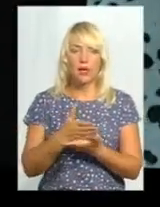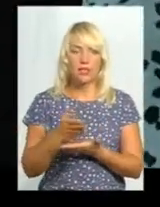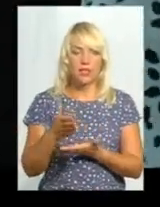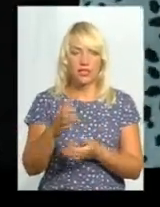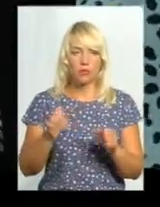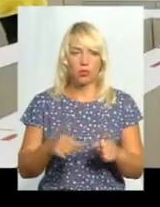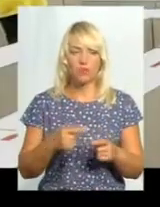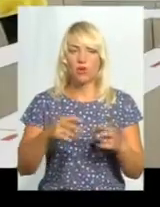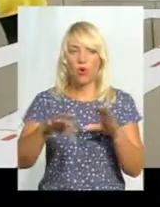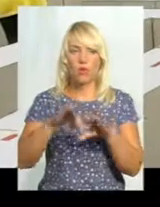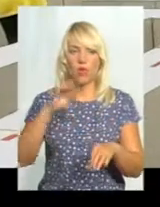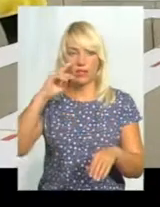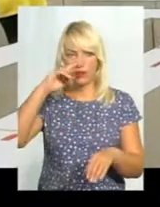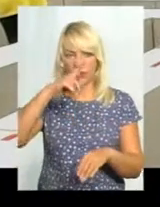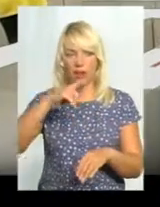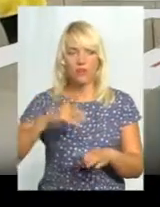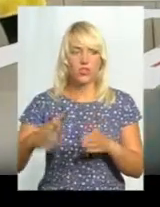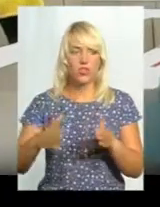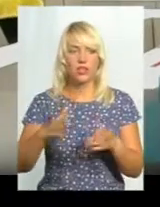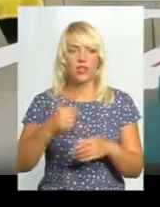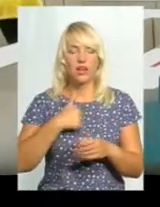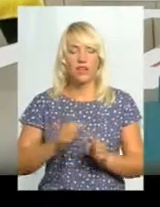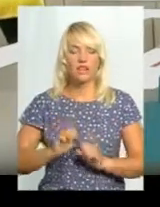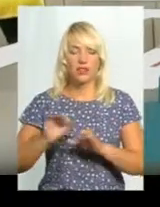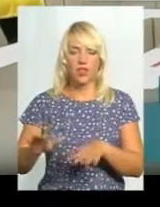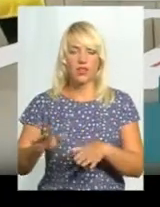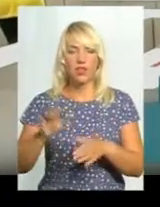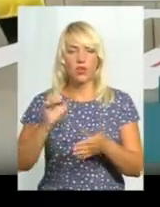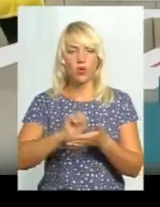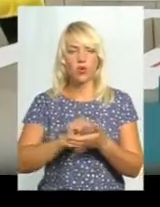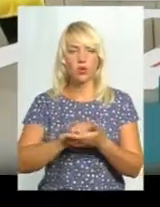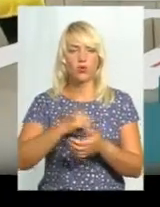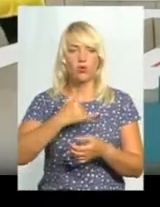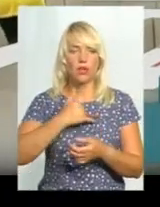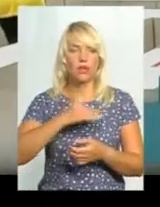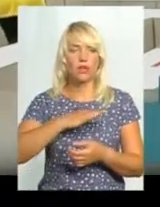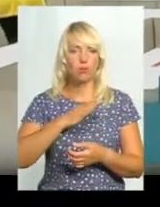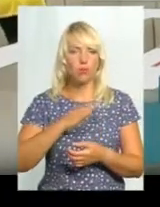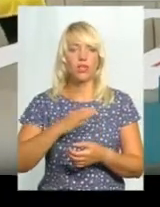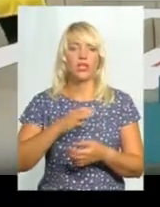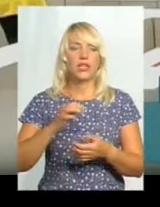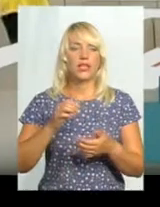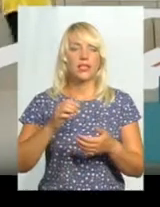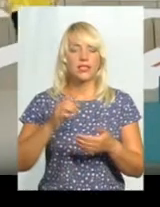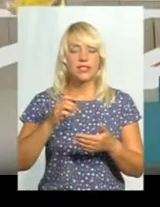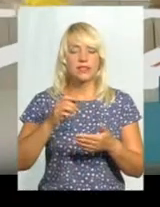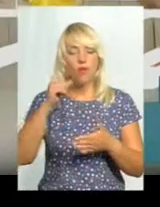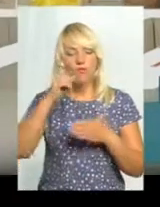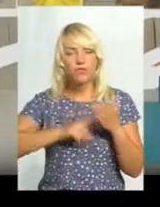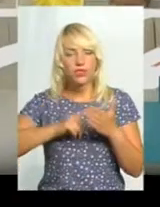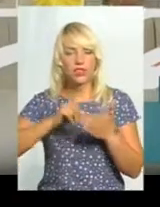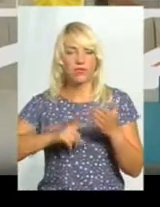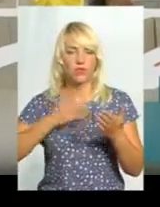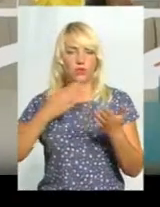неправильний шлях. Я віддала документи, в мене були такі довірливі стосунки, скажімо, з тим, хто мене перевозив. То це я собі